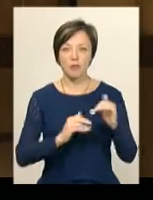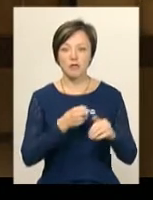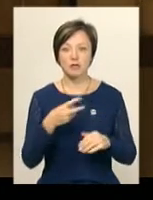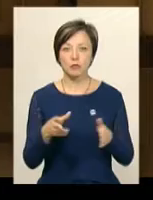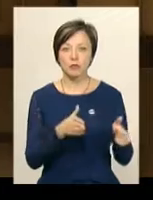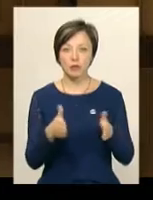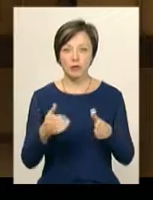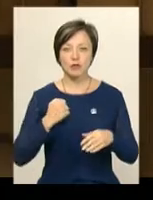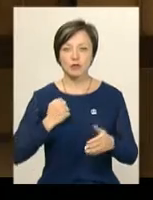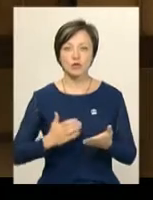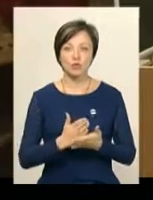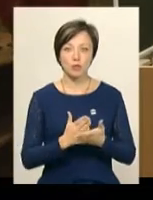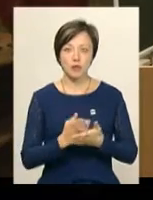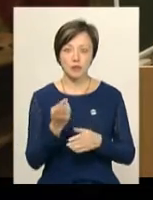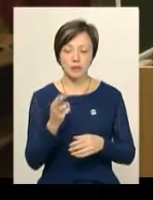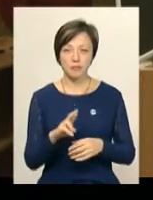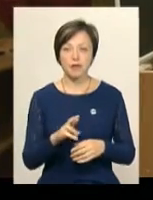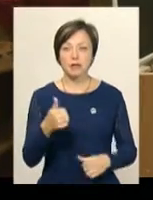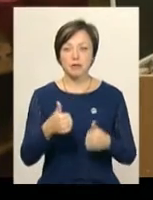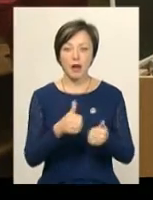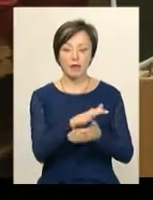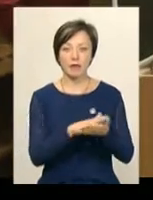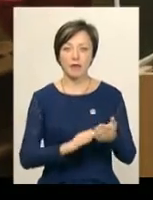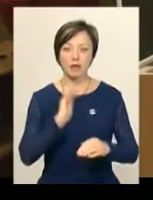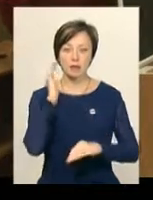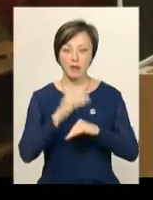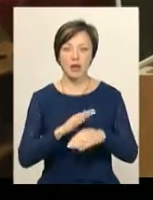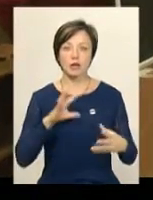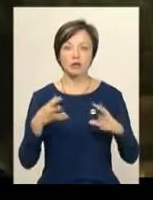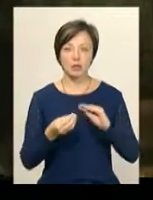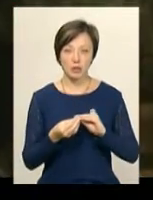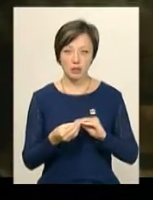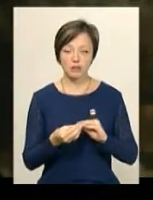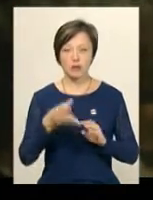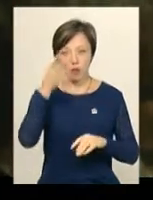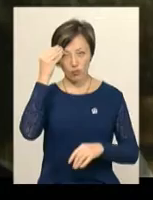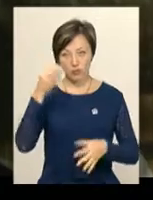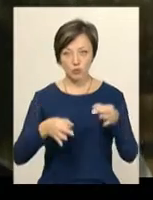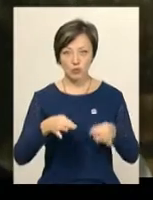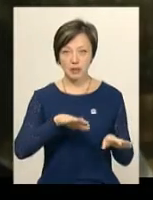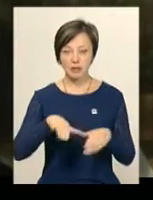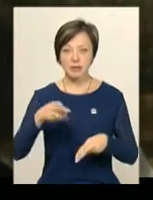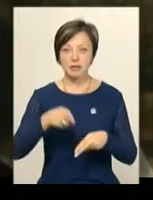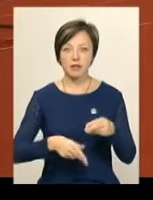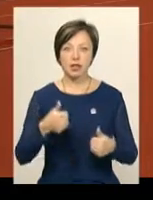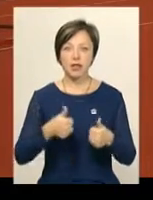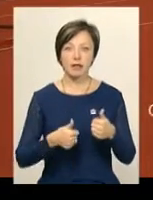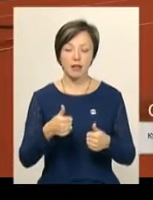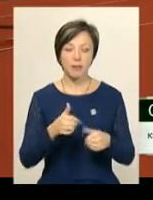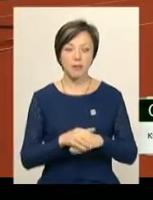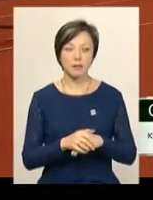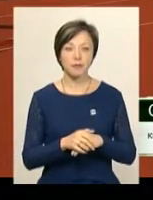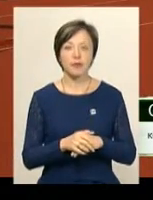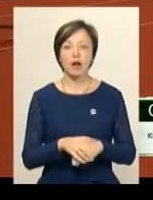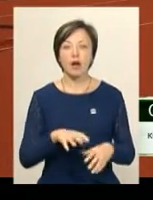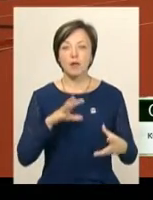підготовки військовослужбовця. Змагання тривали увесь день і їхні результати судді враховуватимуть після завершення динаміади. Остаточні